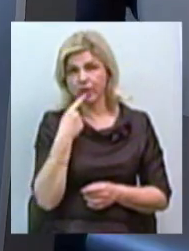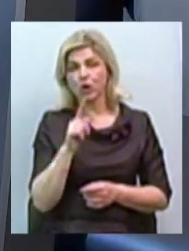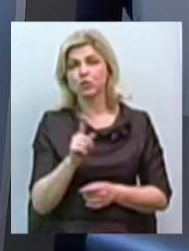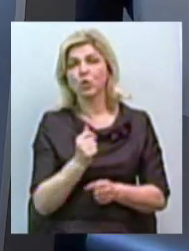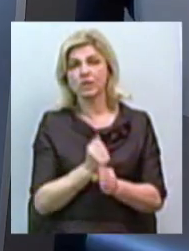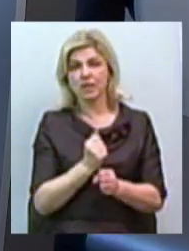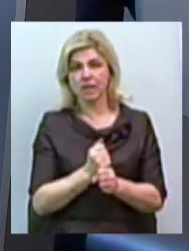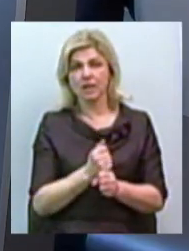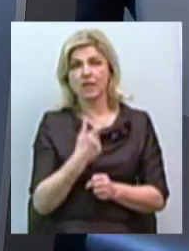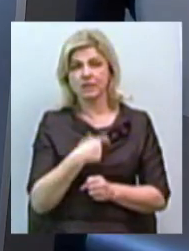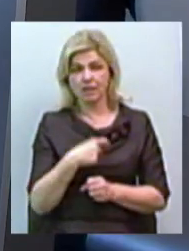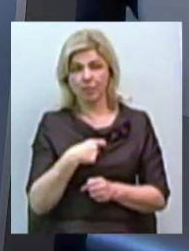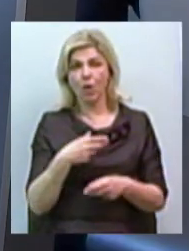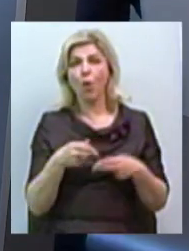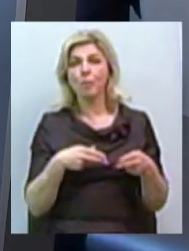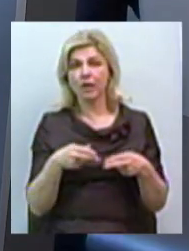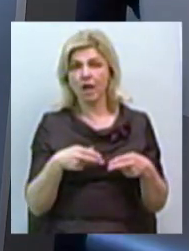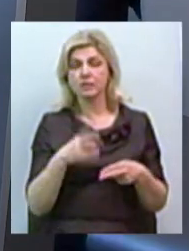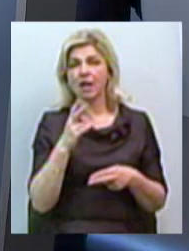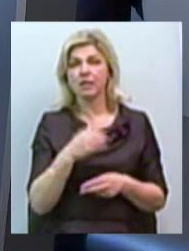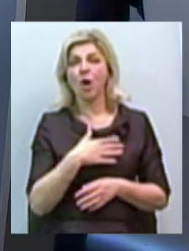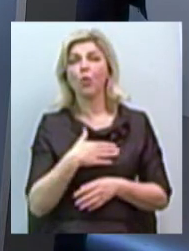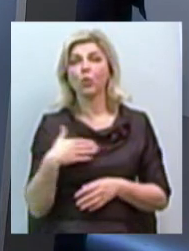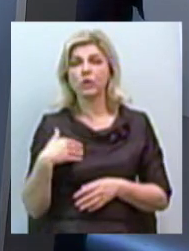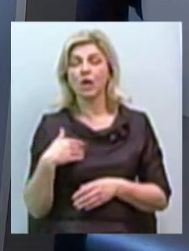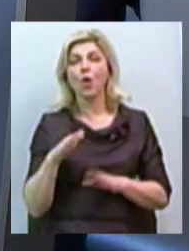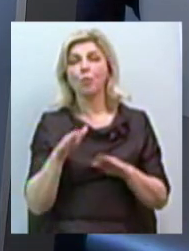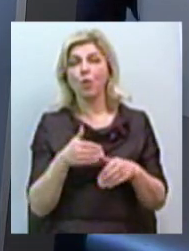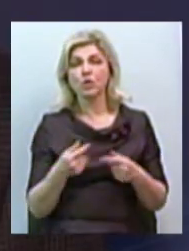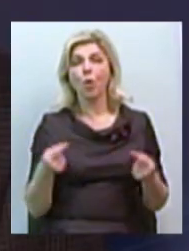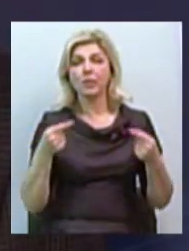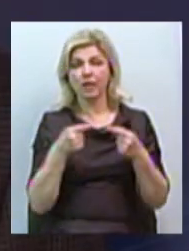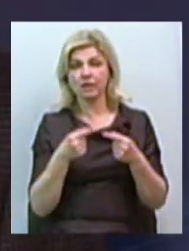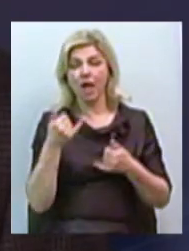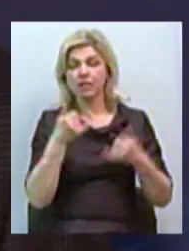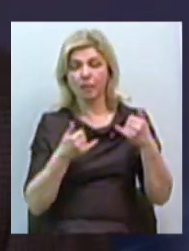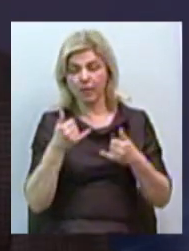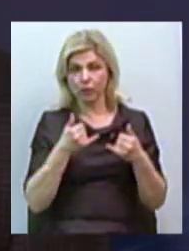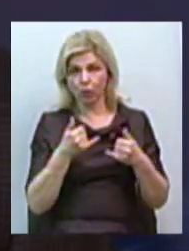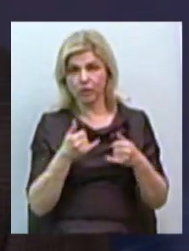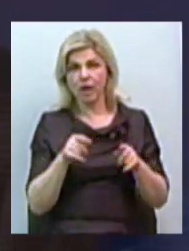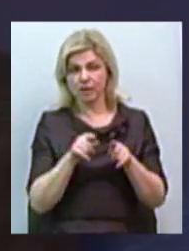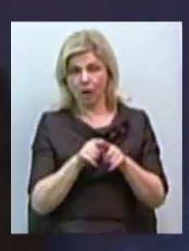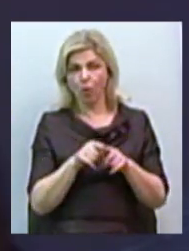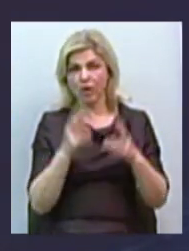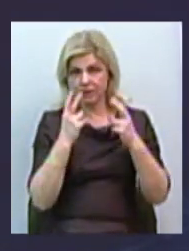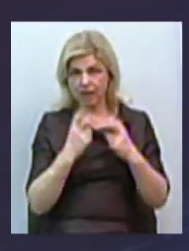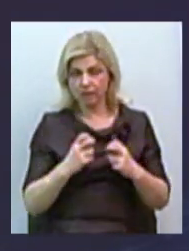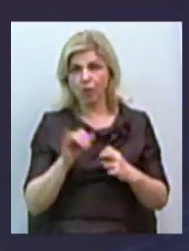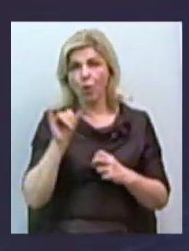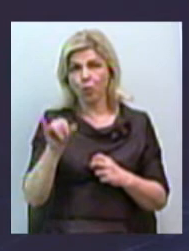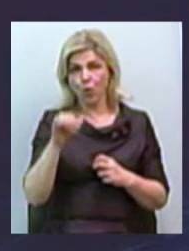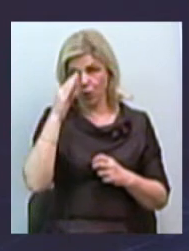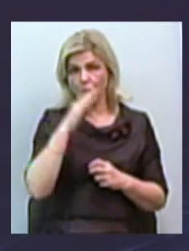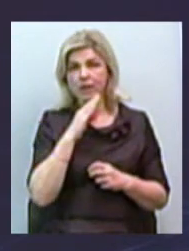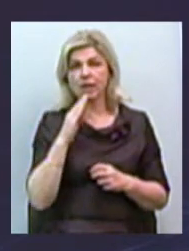операти на молочній железі, після определення лабораторним путем, коли в родіті в ньому